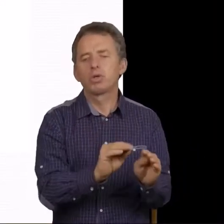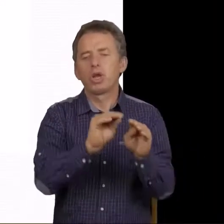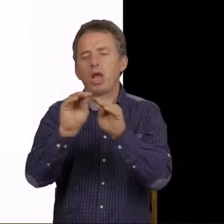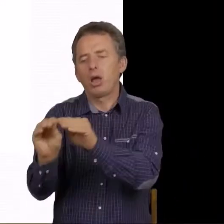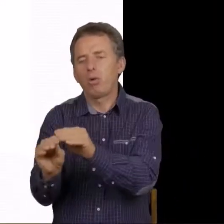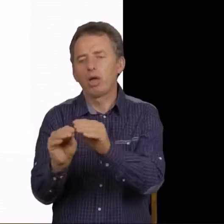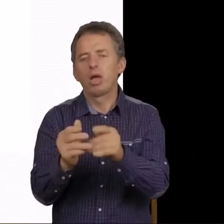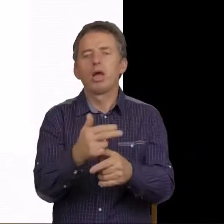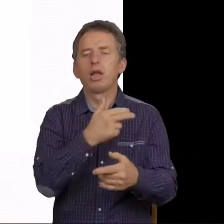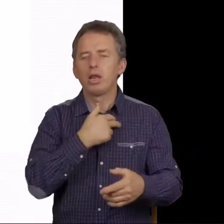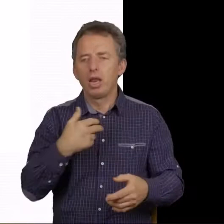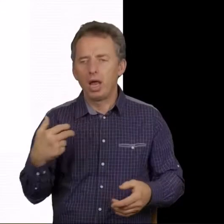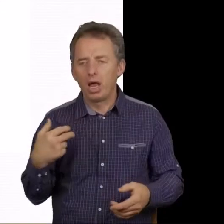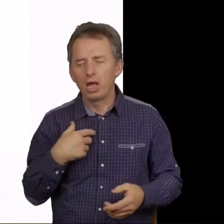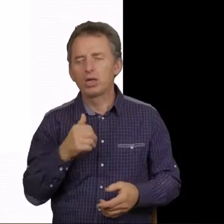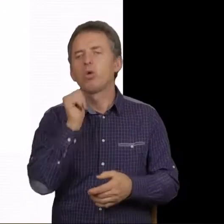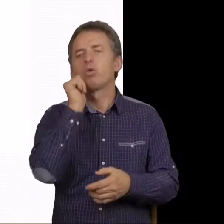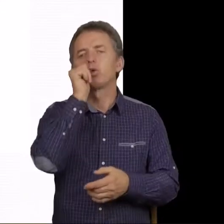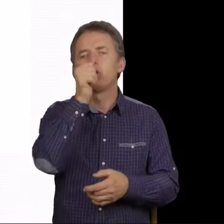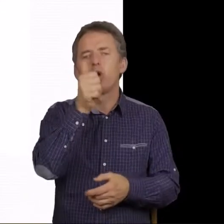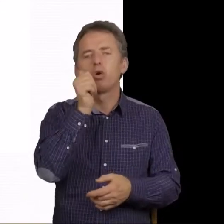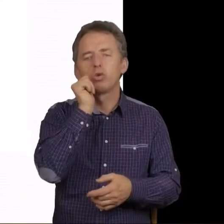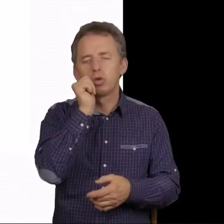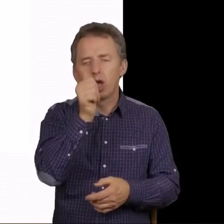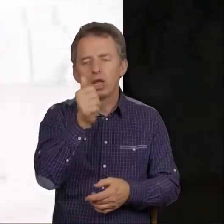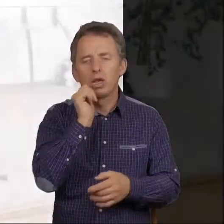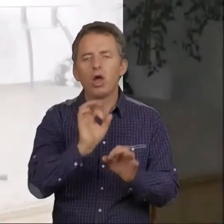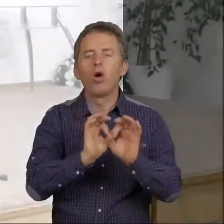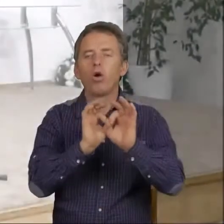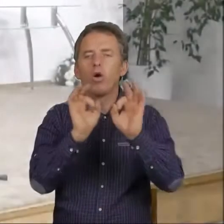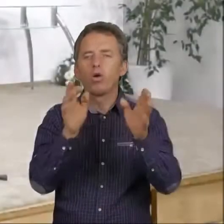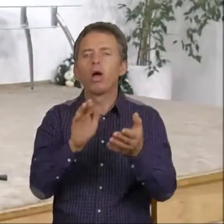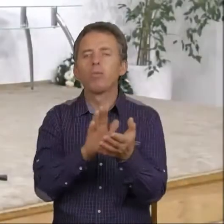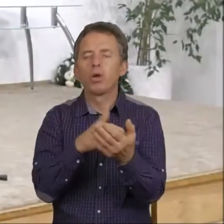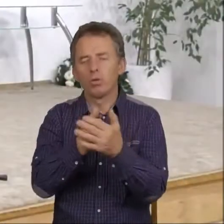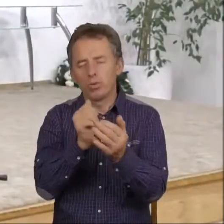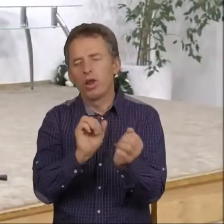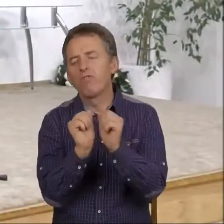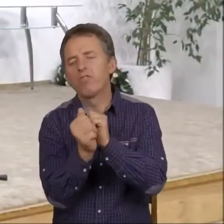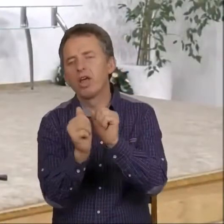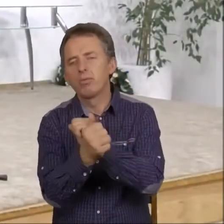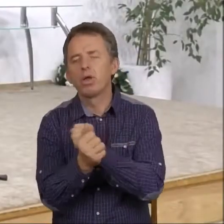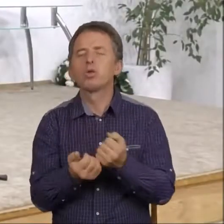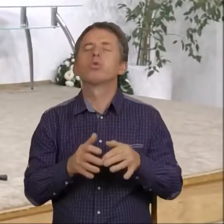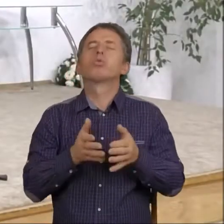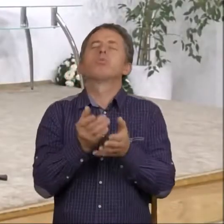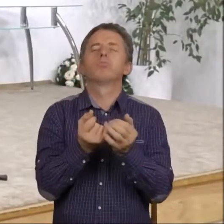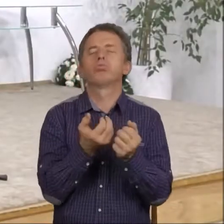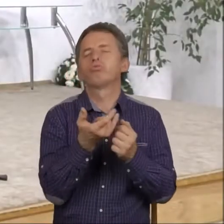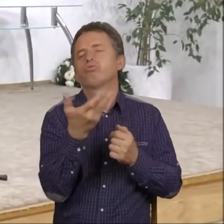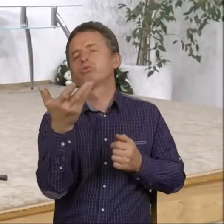się na naszą codzienność. Oczywiście przykładów można wymienić szereg.